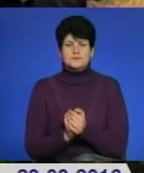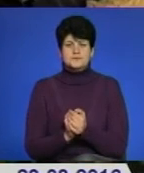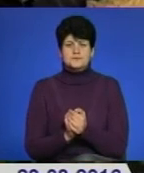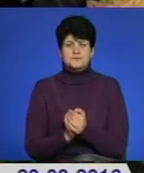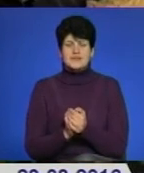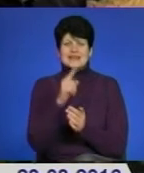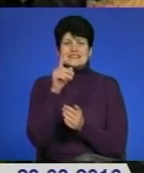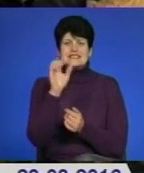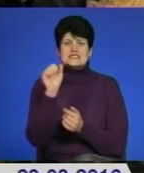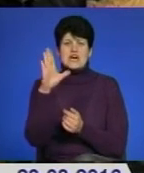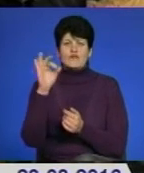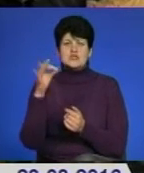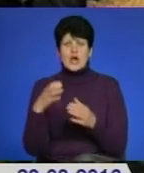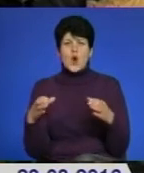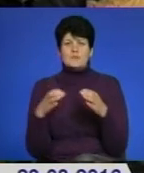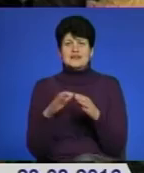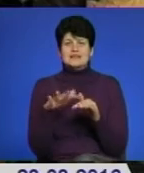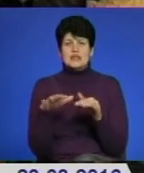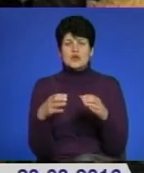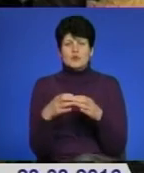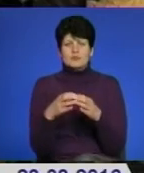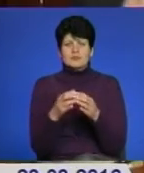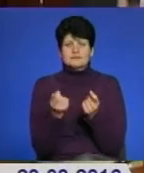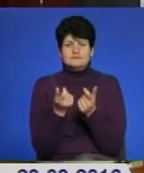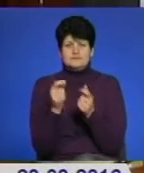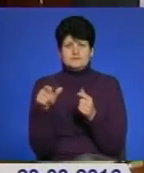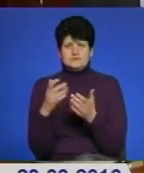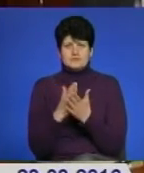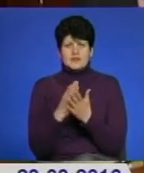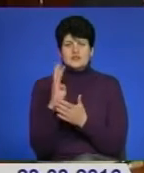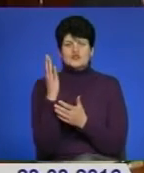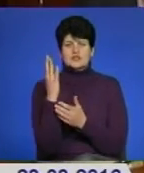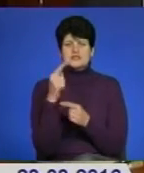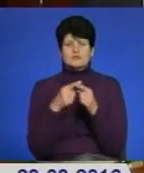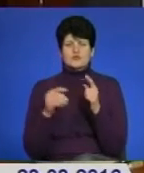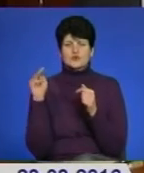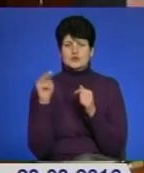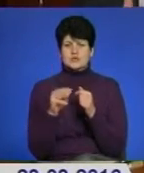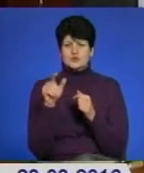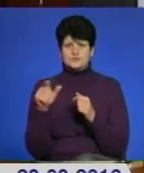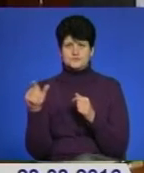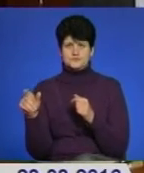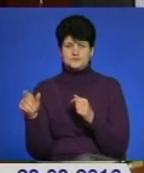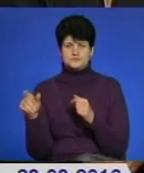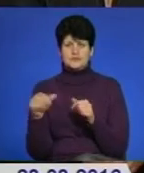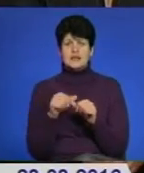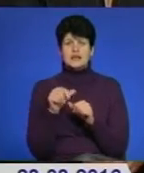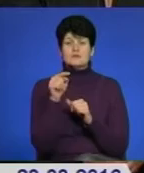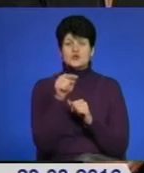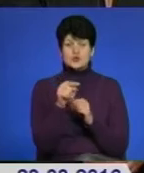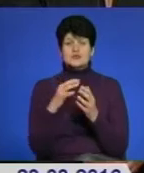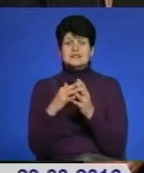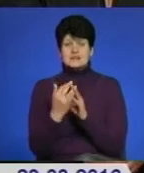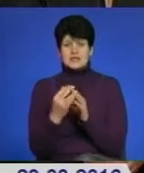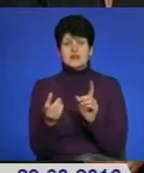Заводська об'єднана територіальна громада не вельми чисельна. Лише понад 4,5 тисячі осіб. Окрім цього населеного